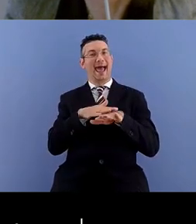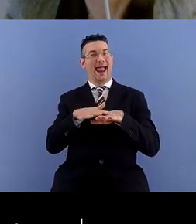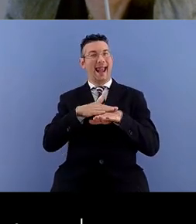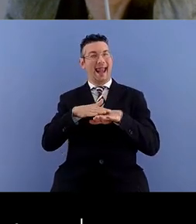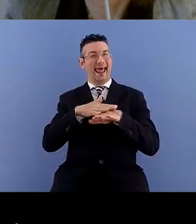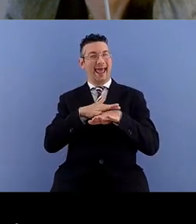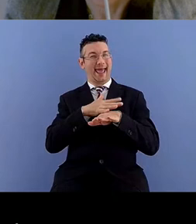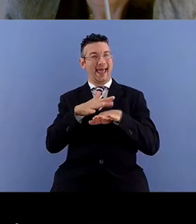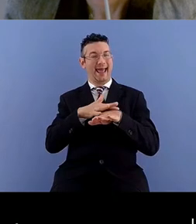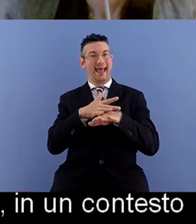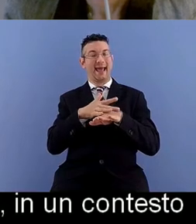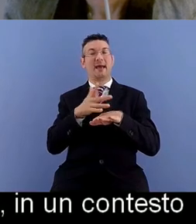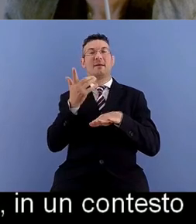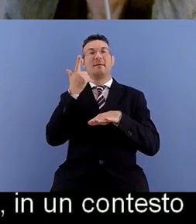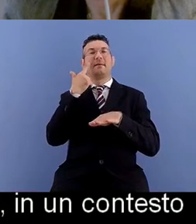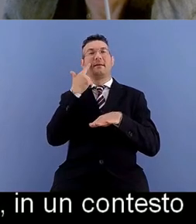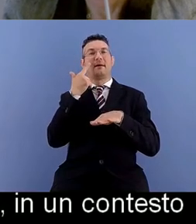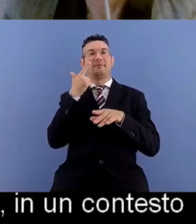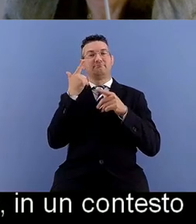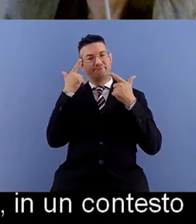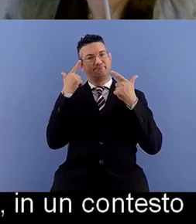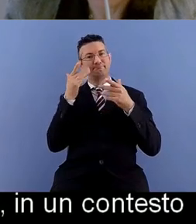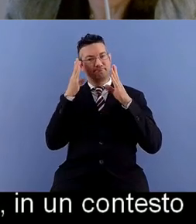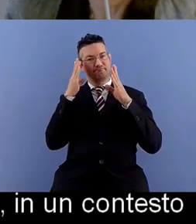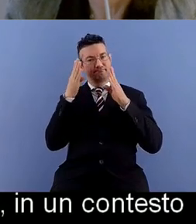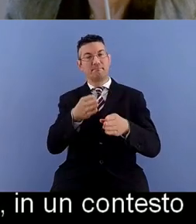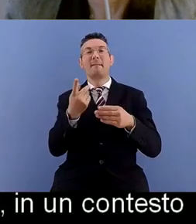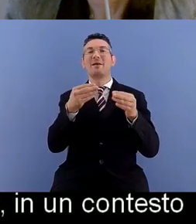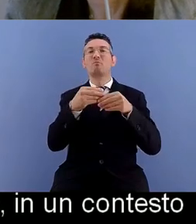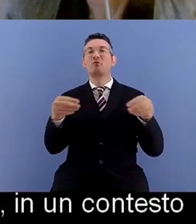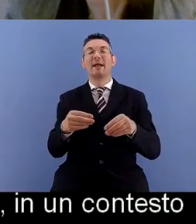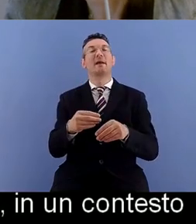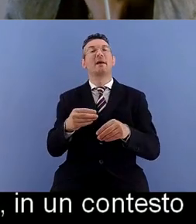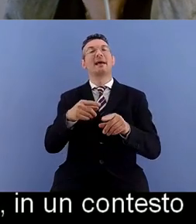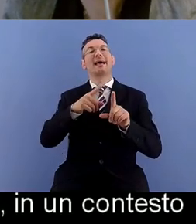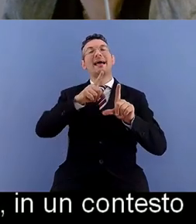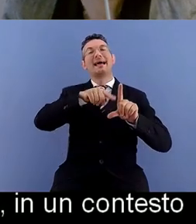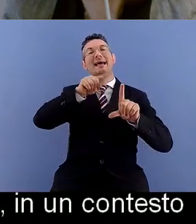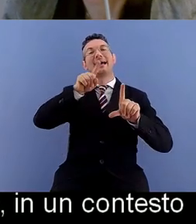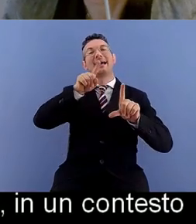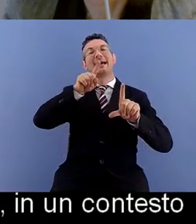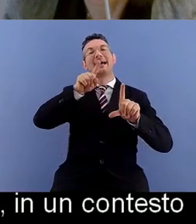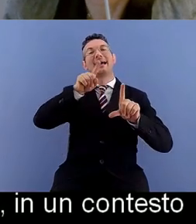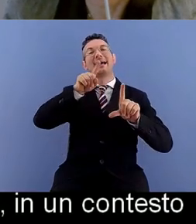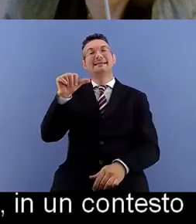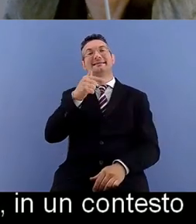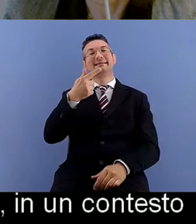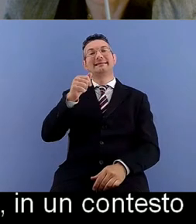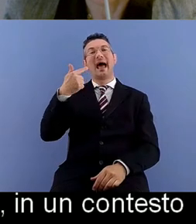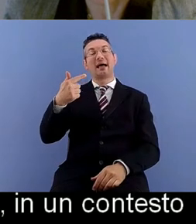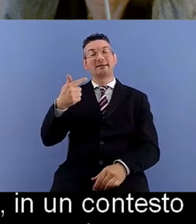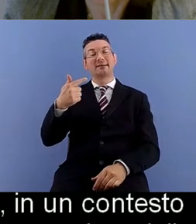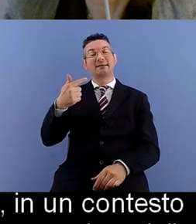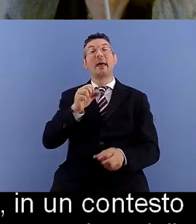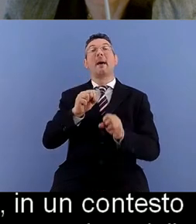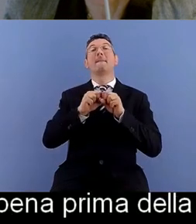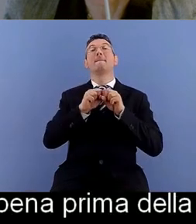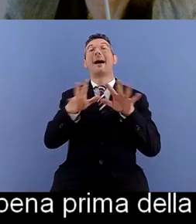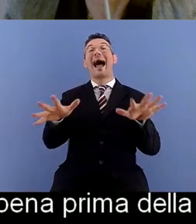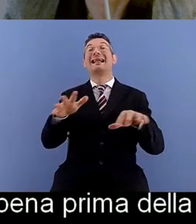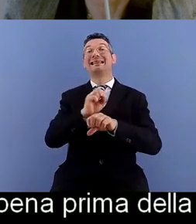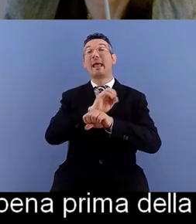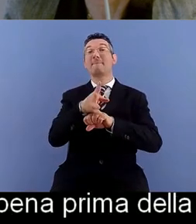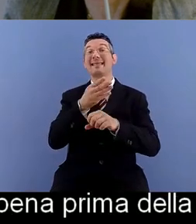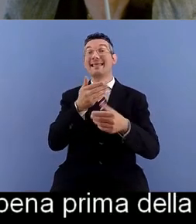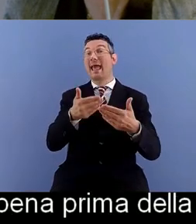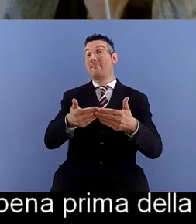che è quello dei musei l'ultimo rapporto Istat pubblicato appena prima della pandemia ci diceva che il